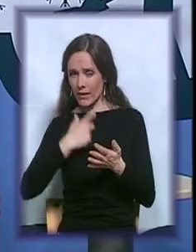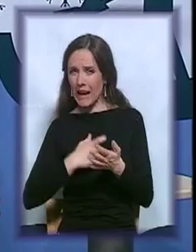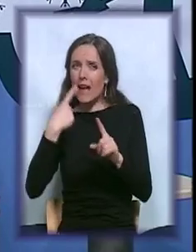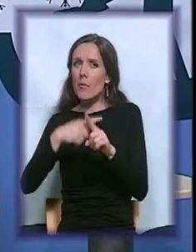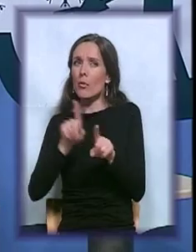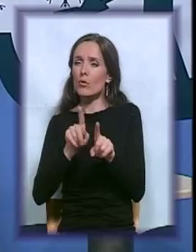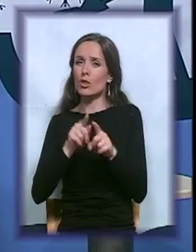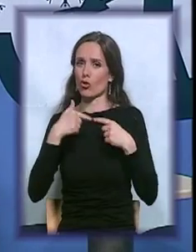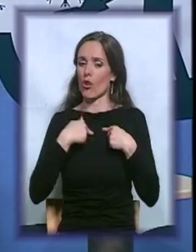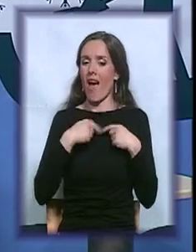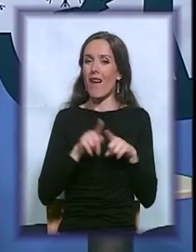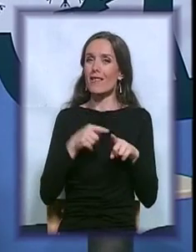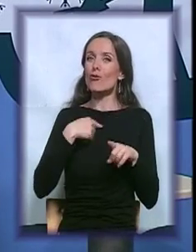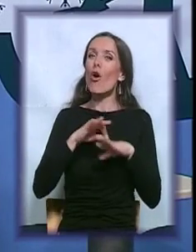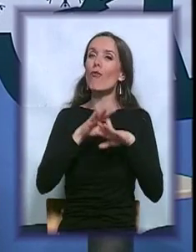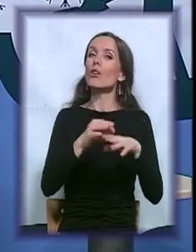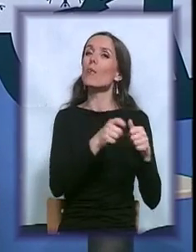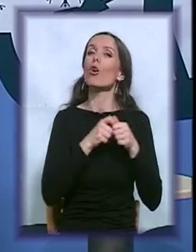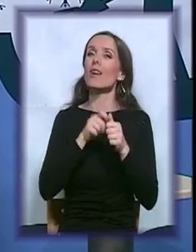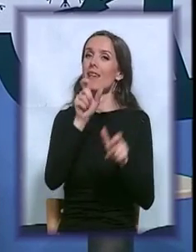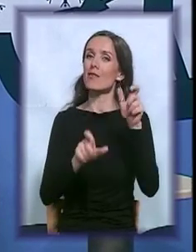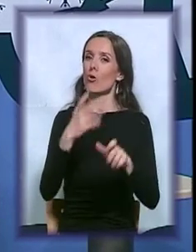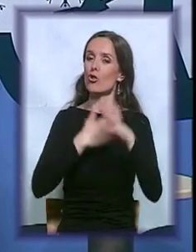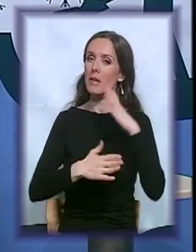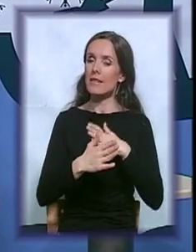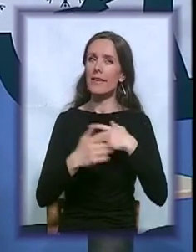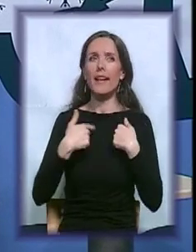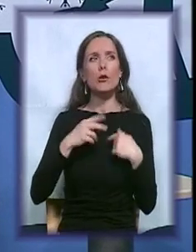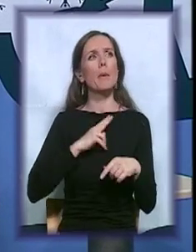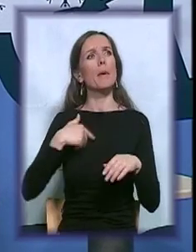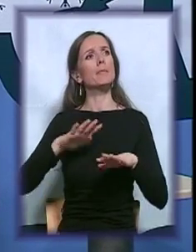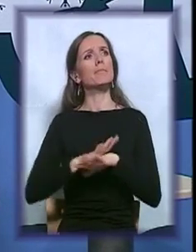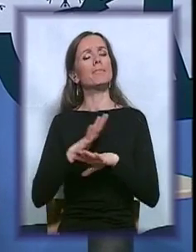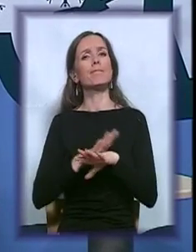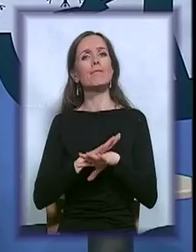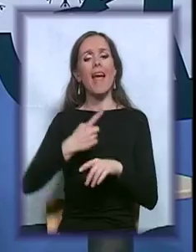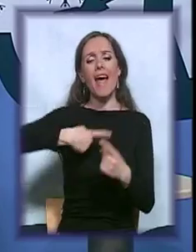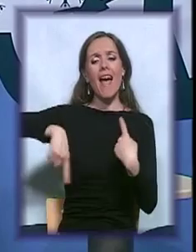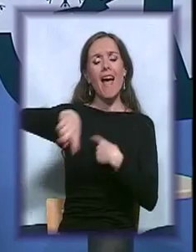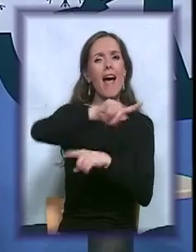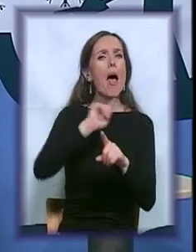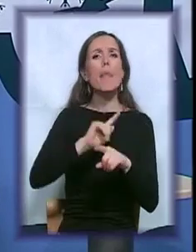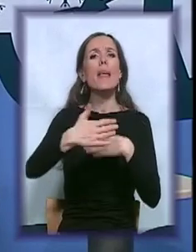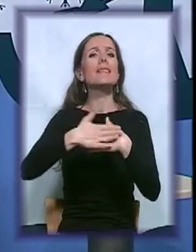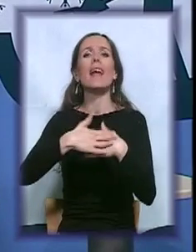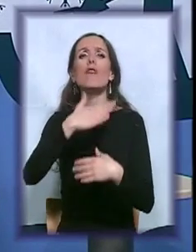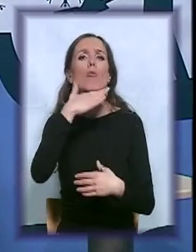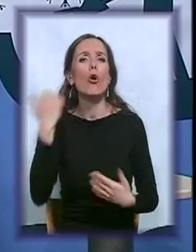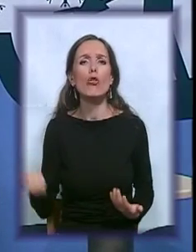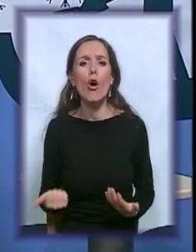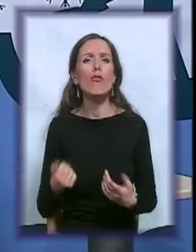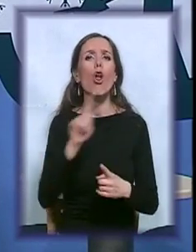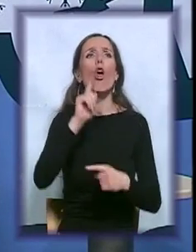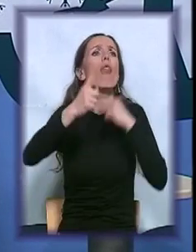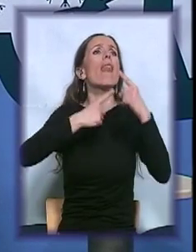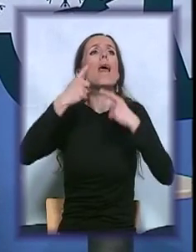neku ko vodi isto organizaciju osoba sa invaliditetom, da negde i međusobno dovoljno ne sarađujemo, da i ne pričamo dovoljno u javnosti,